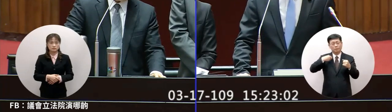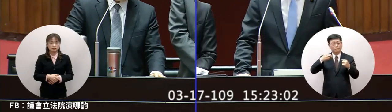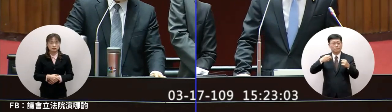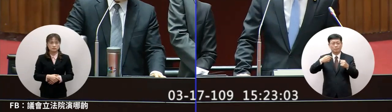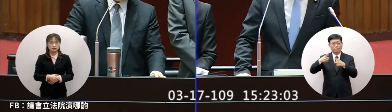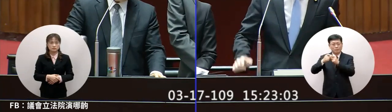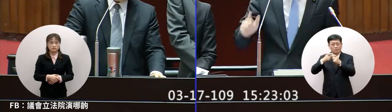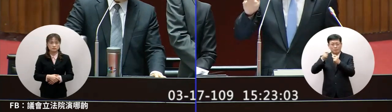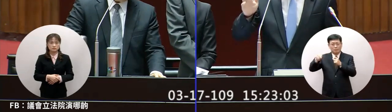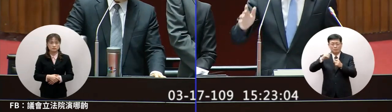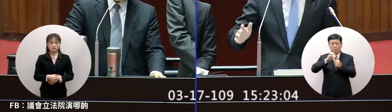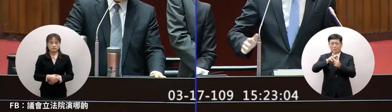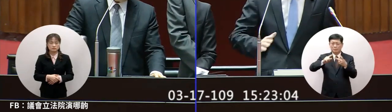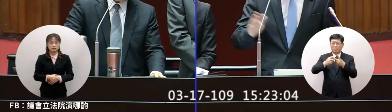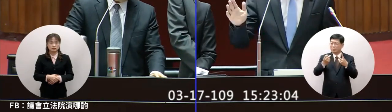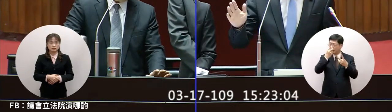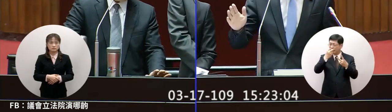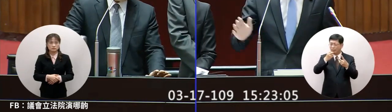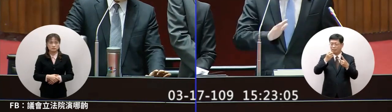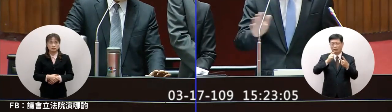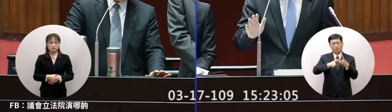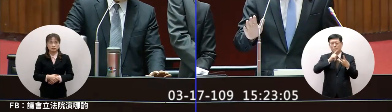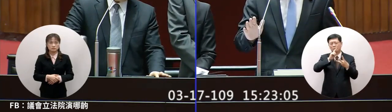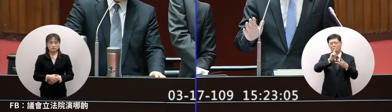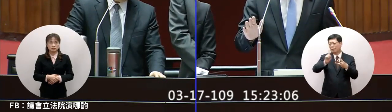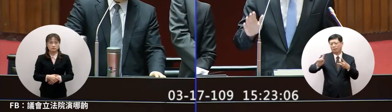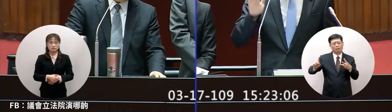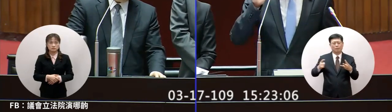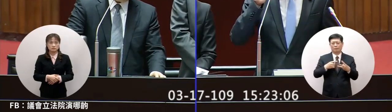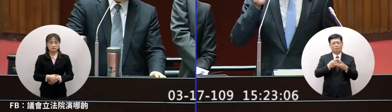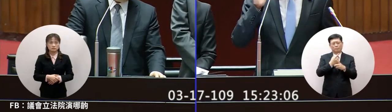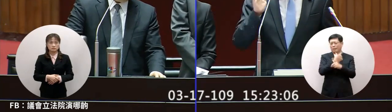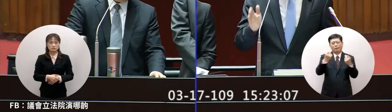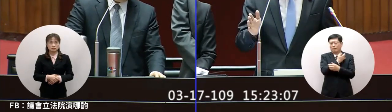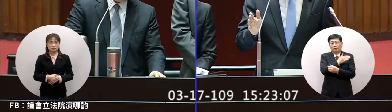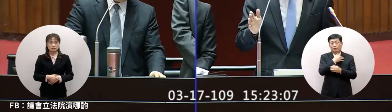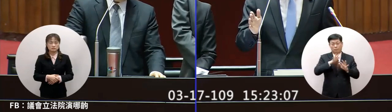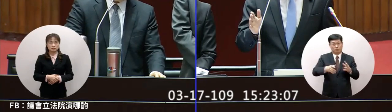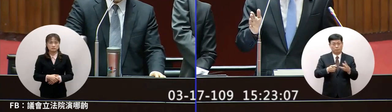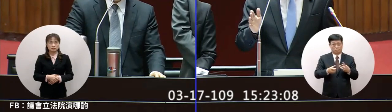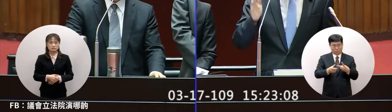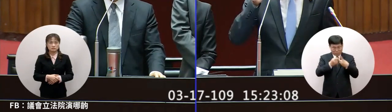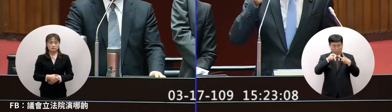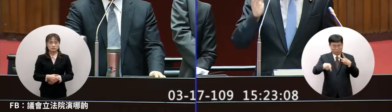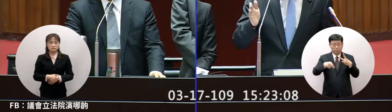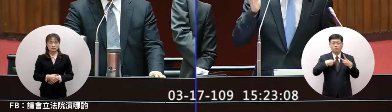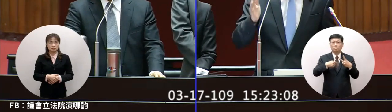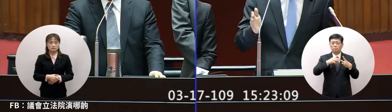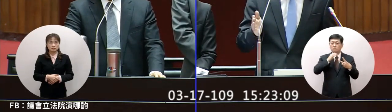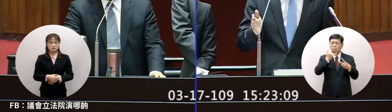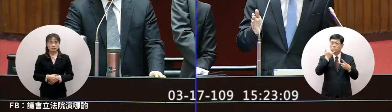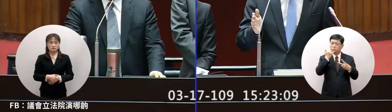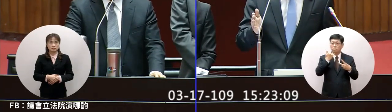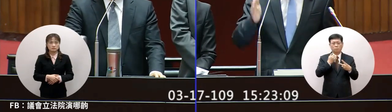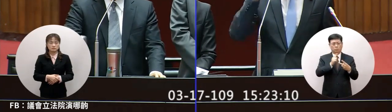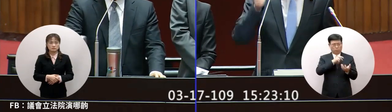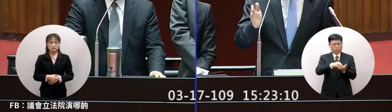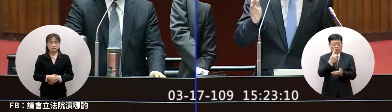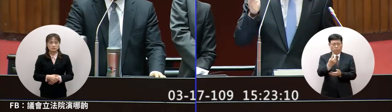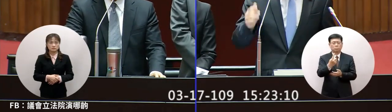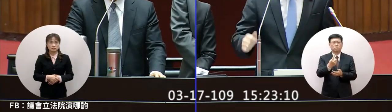模式還是它是香港模式還是準橫濱模式不管事實上第二波包機模式已經製成一格